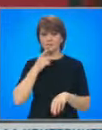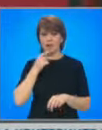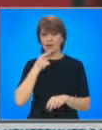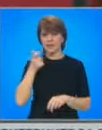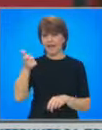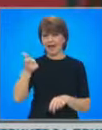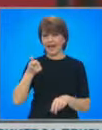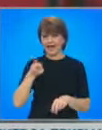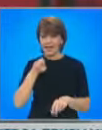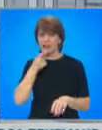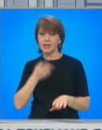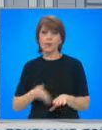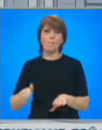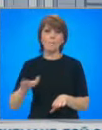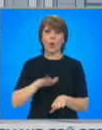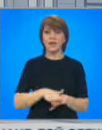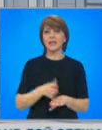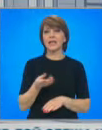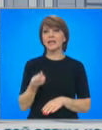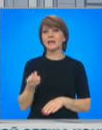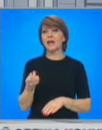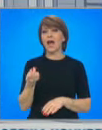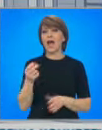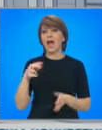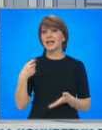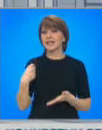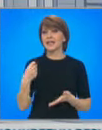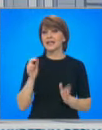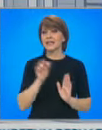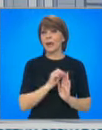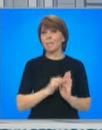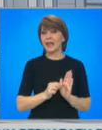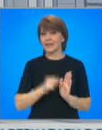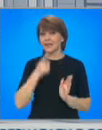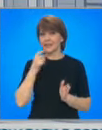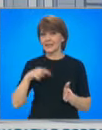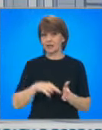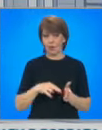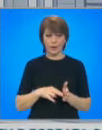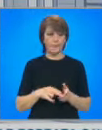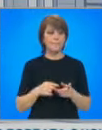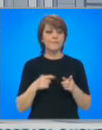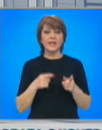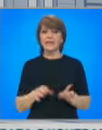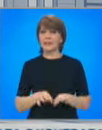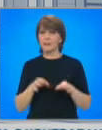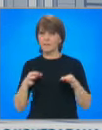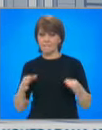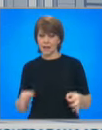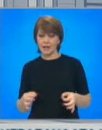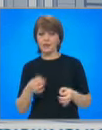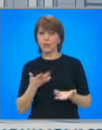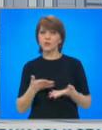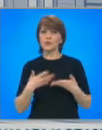сметките за електроенергия. Кредити, които са без обезпечения, което се изисква от компаниите, така че те да